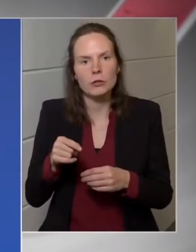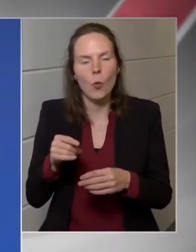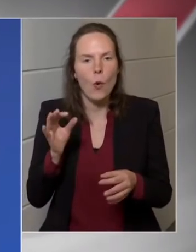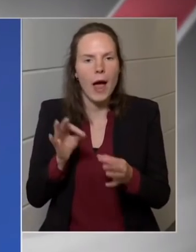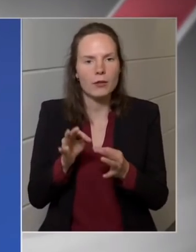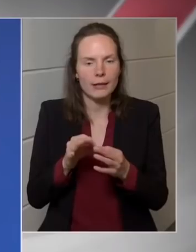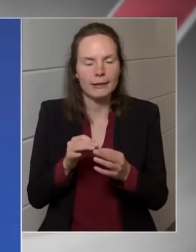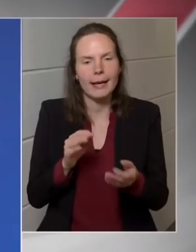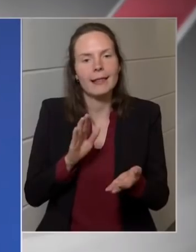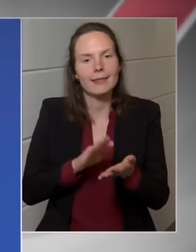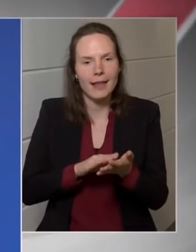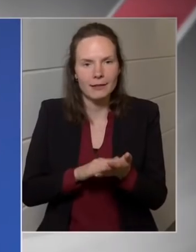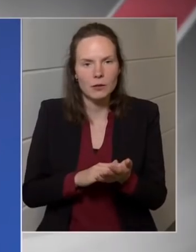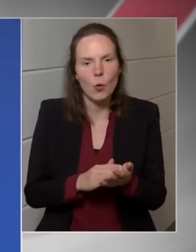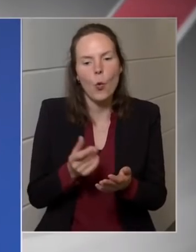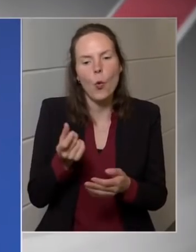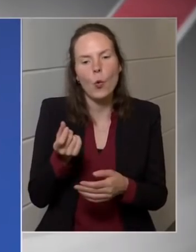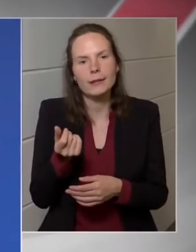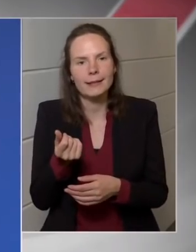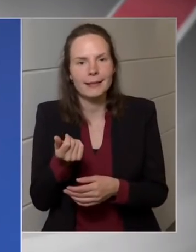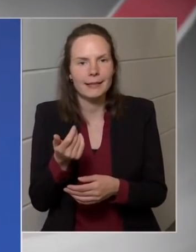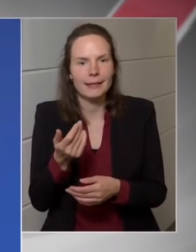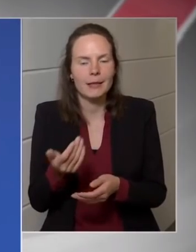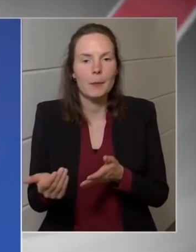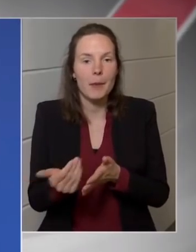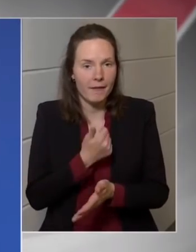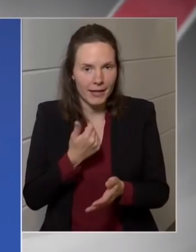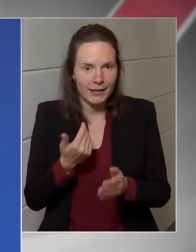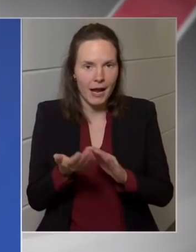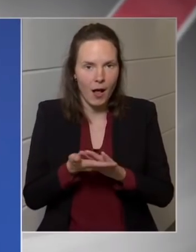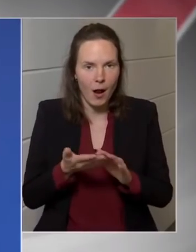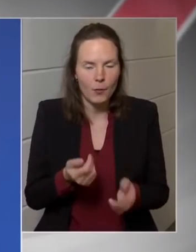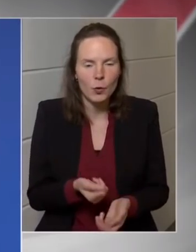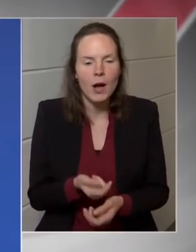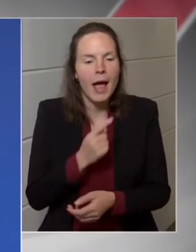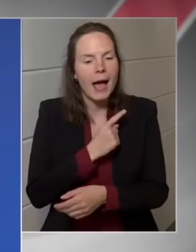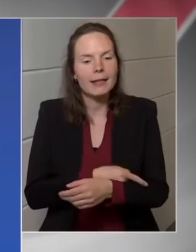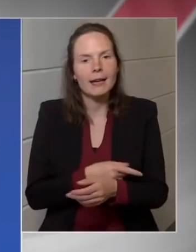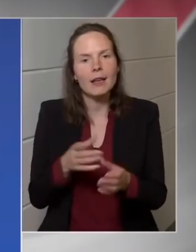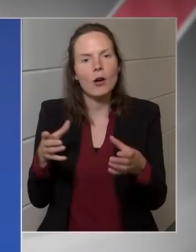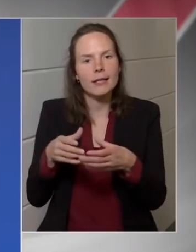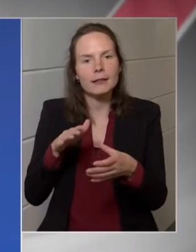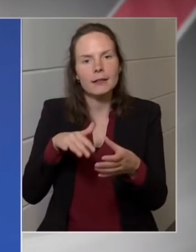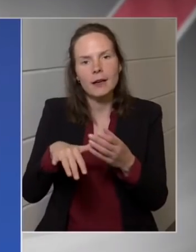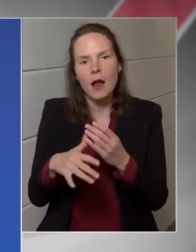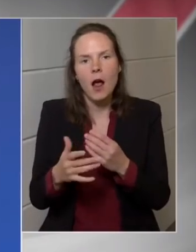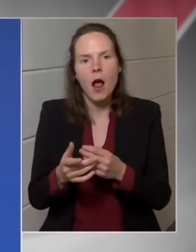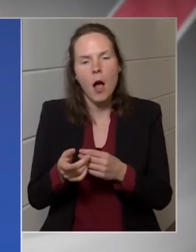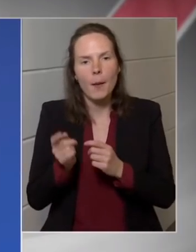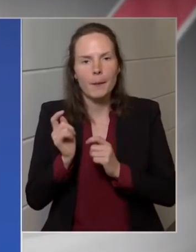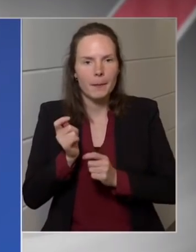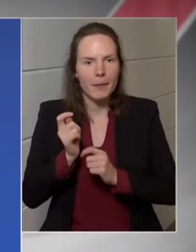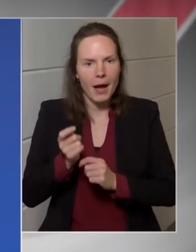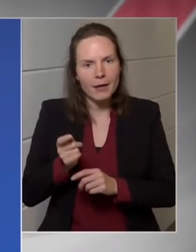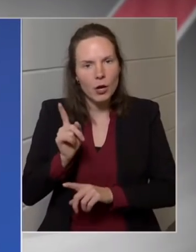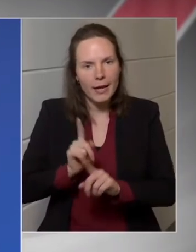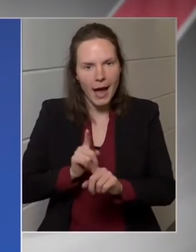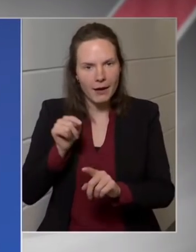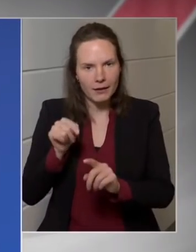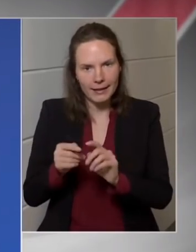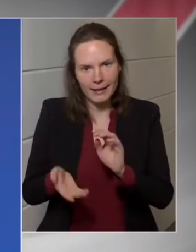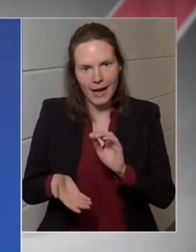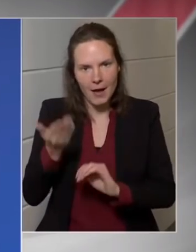díjbevétel alapú, az energiaszektor esetén egy bányajáradék emelés